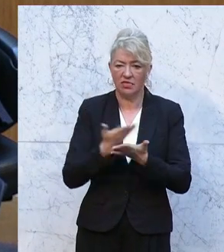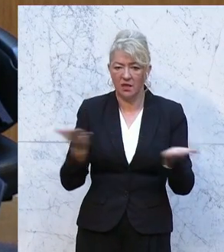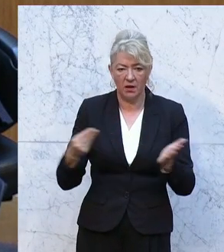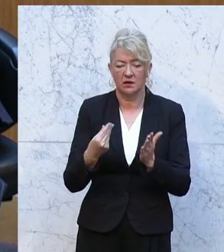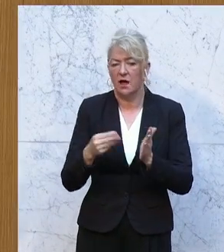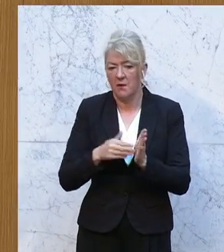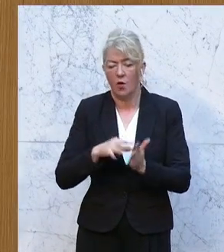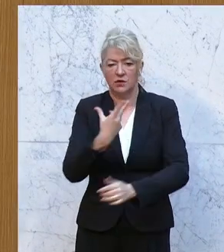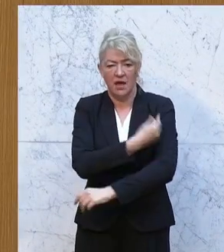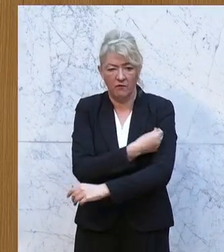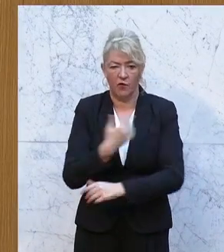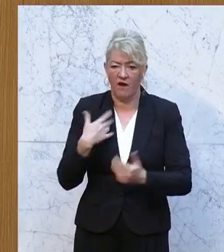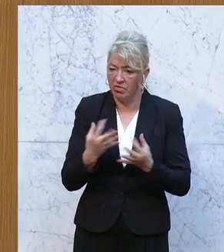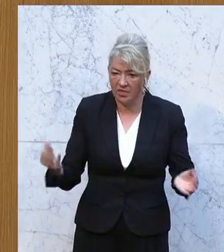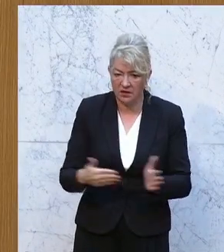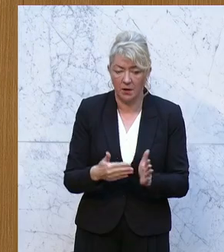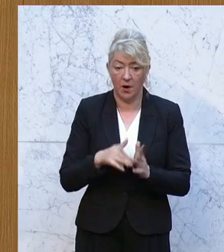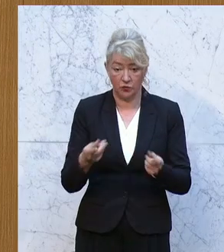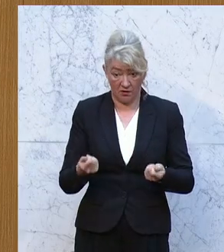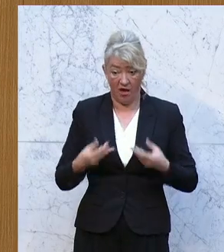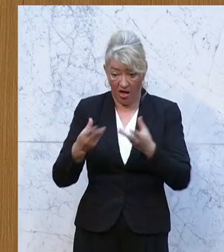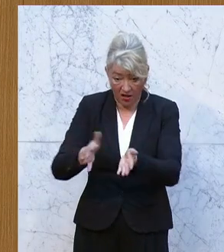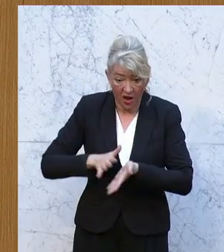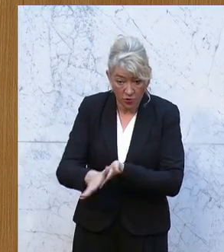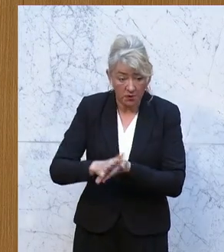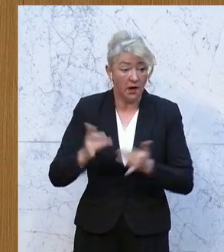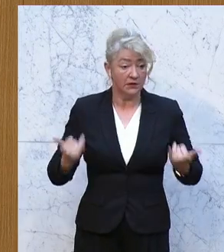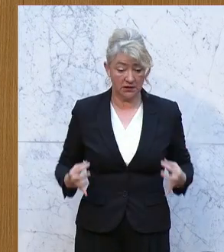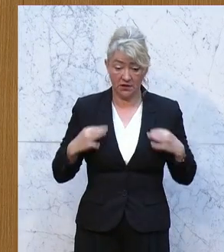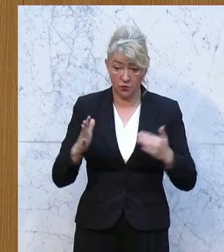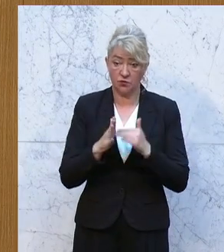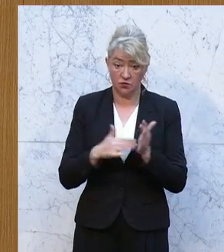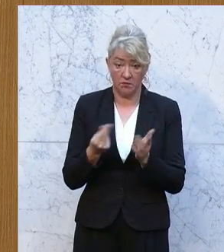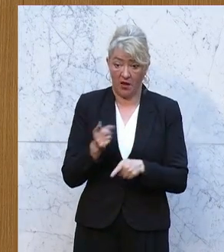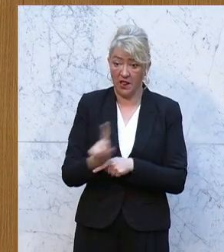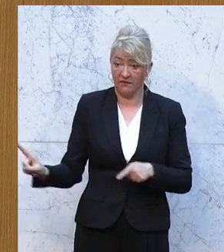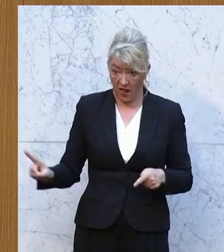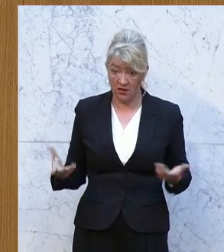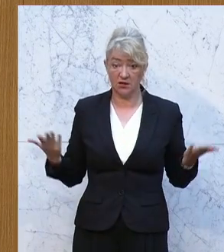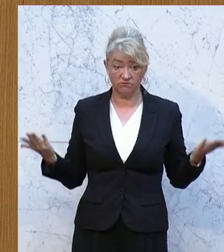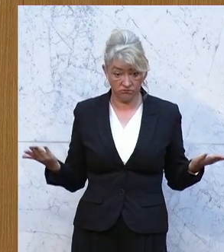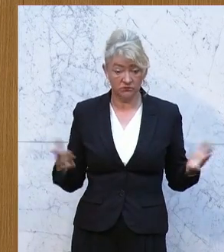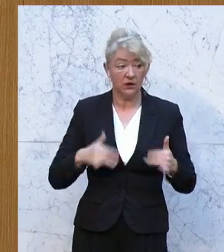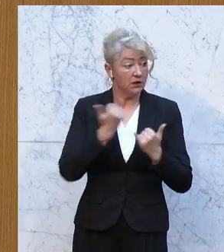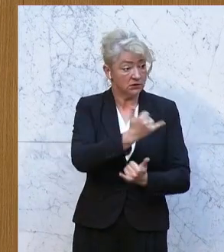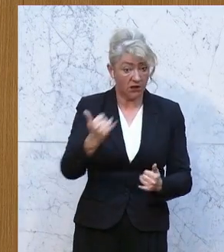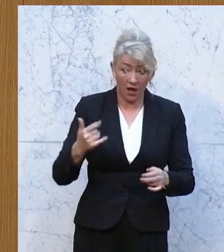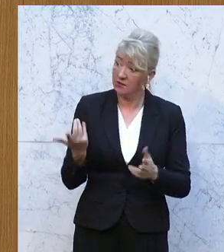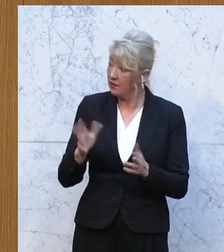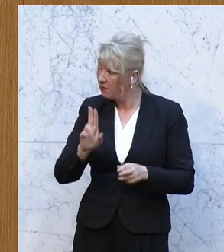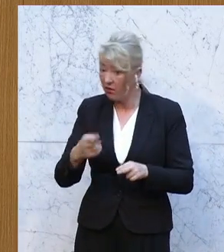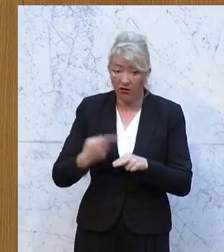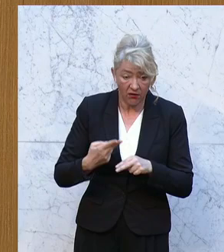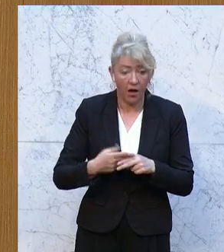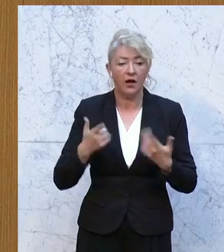Impfungen, die keiner gebraucht hat. Das ist übrigens Geld, das uns heute im Gesundheitssystem fehlt. Und jeder und jede, der krank ist, einen Arzt braucht,